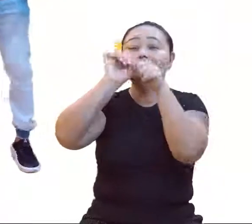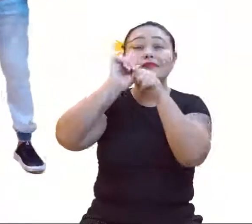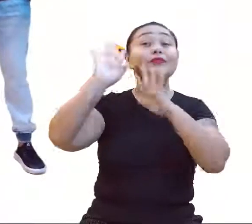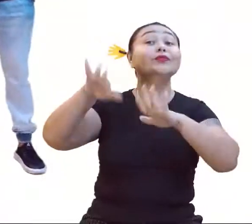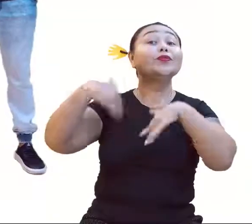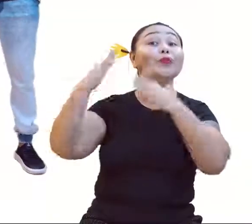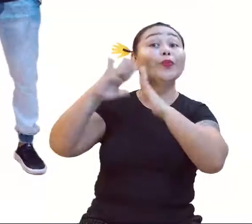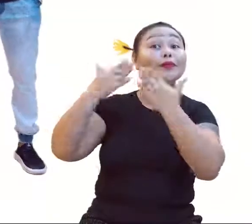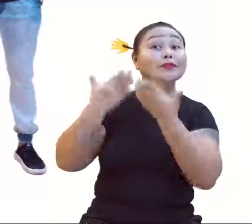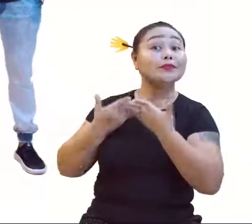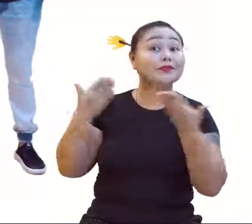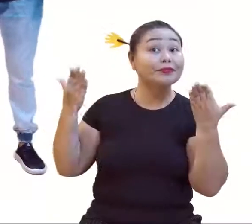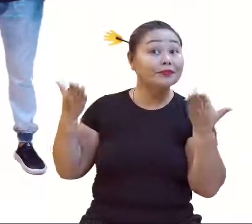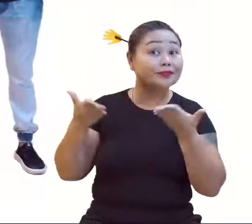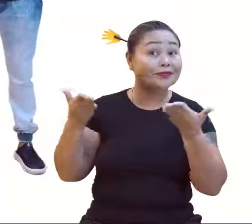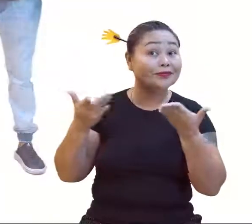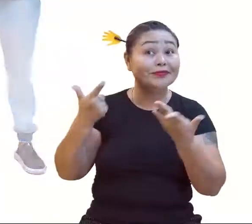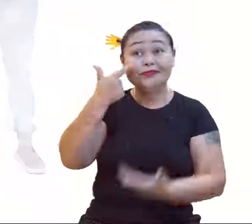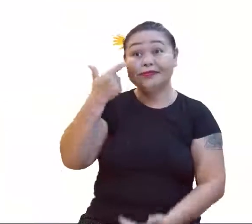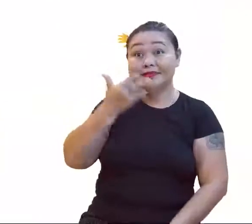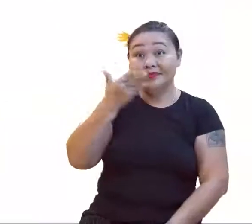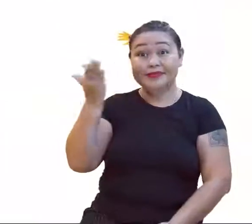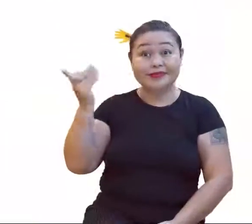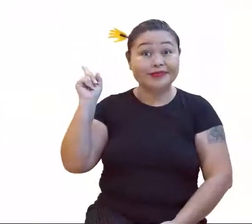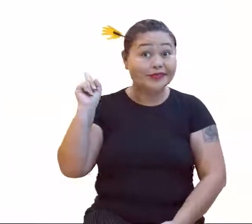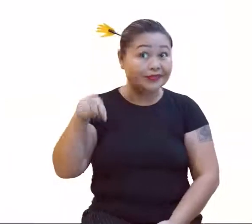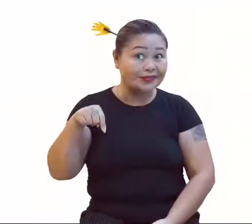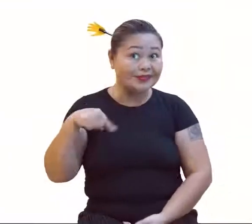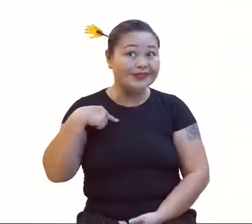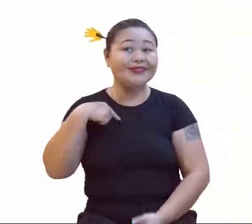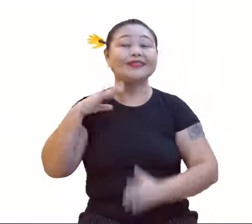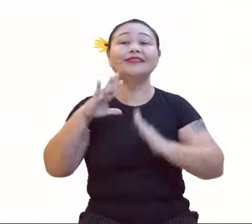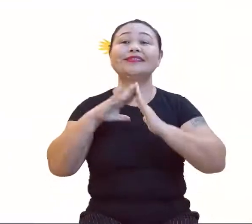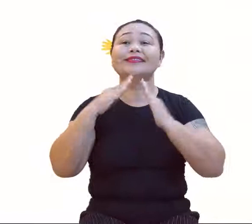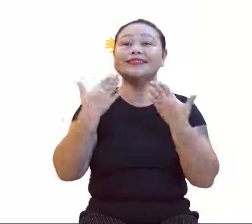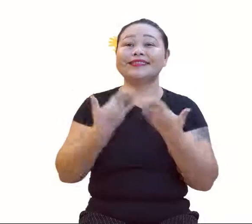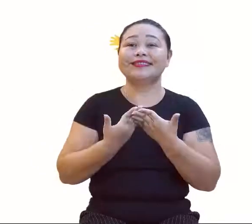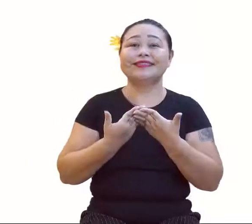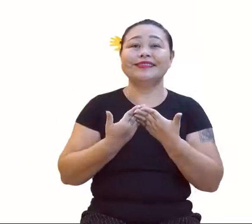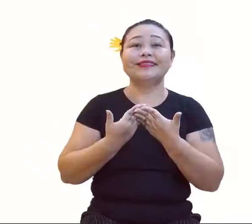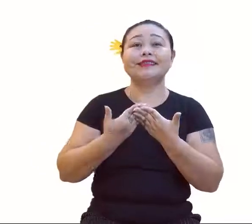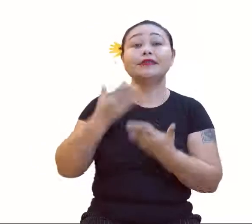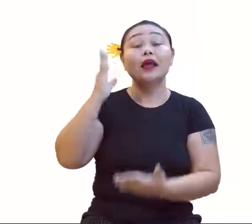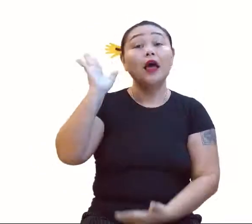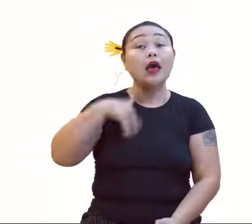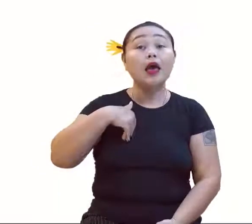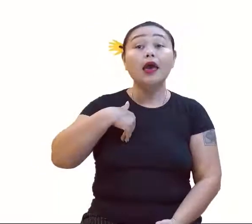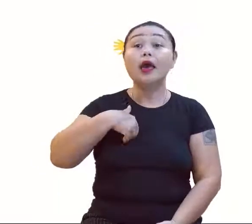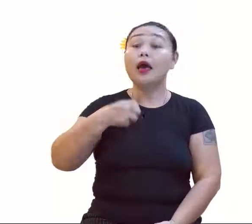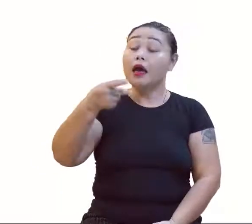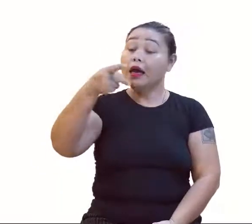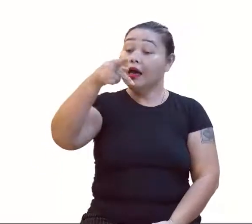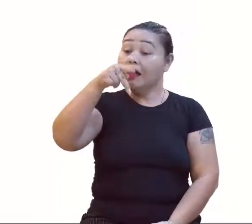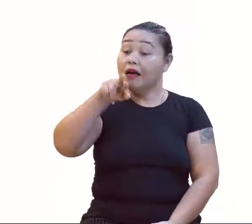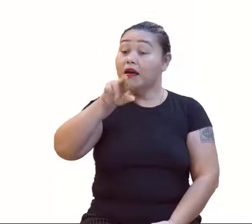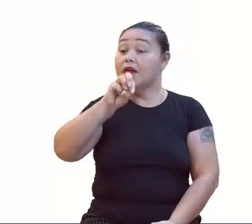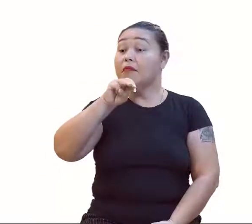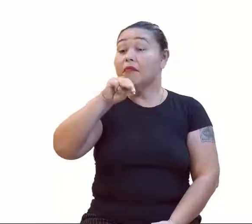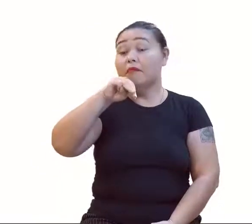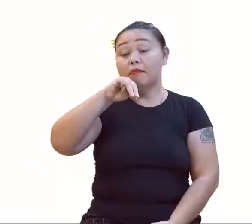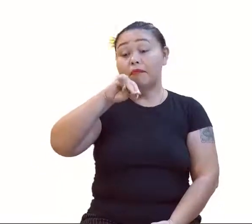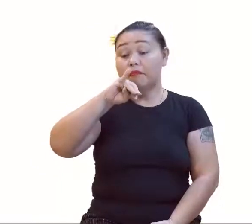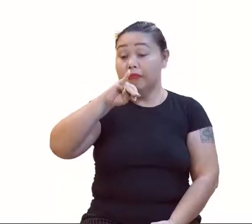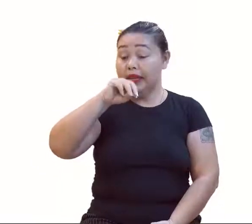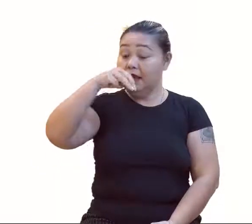для сегодня? Vamos ver? Olha lá, a escola de hoje é a Escola Primavera. Ai, que linda! A